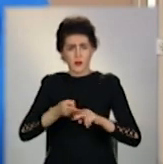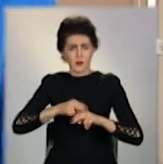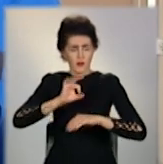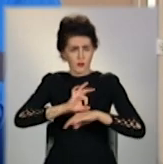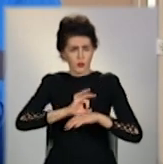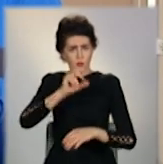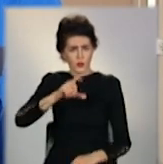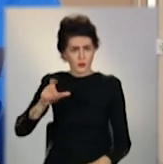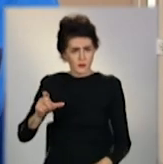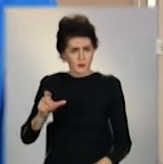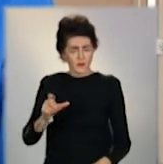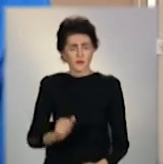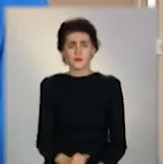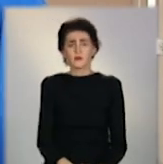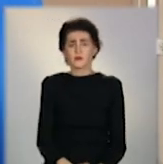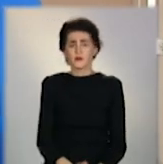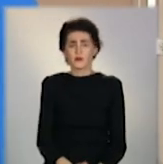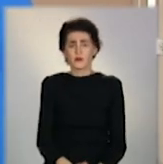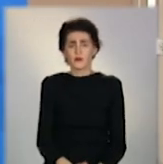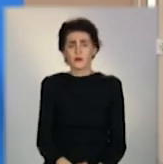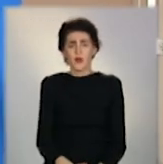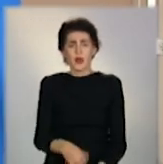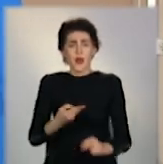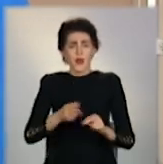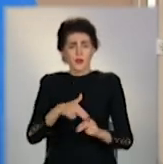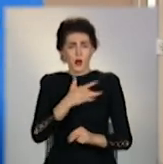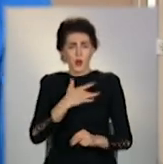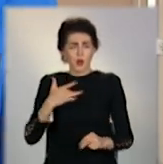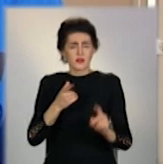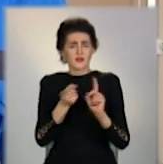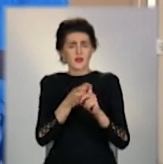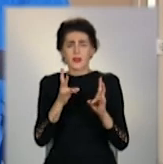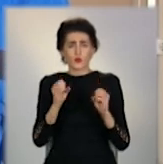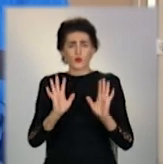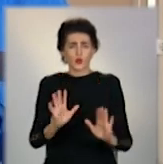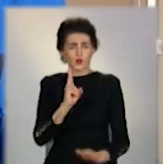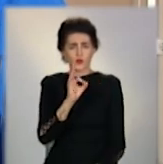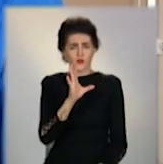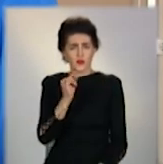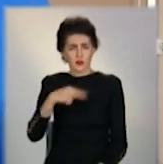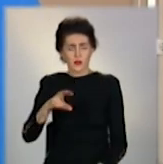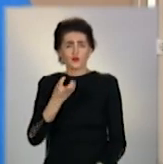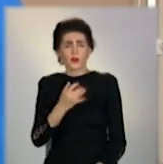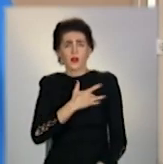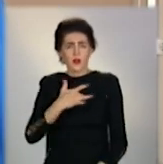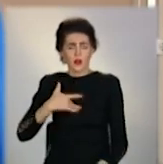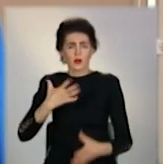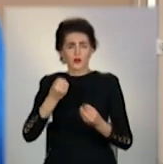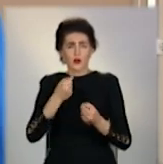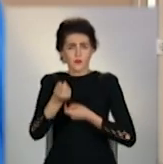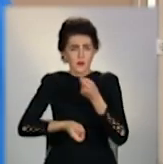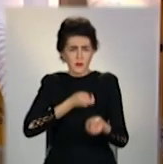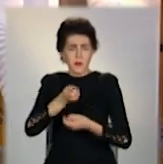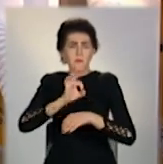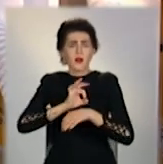Тому що не тільки сам ковід вражає легені, а легені вражаються і ще тими супутніми